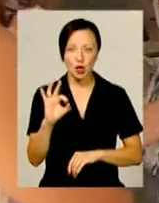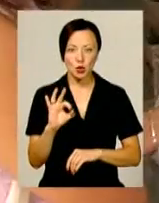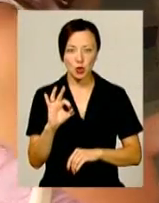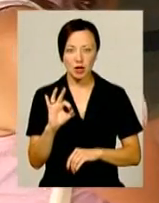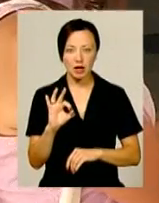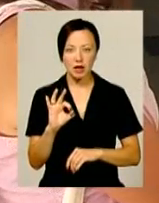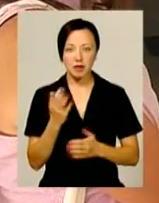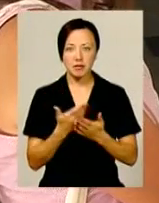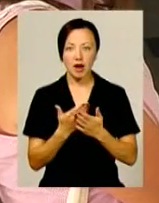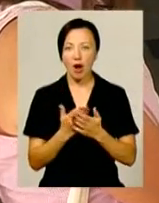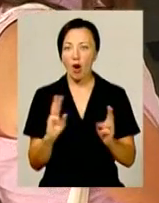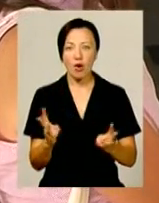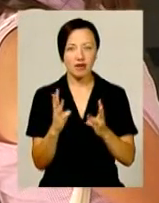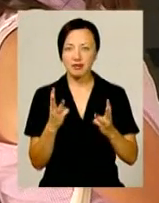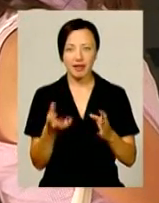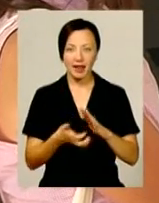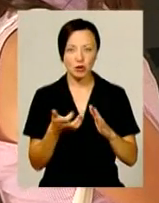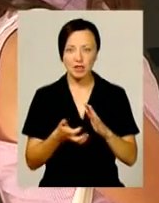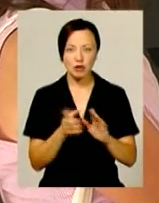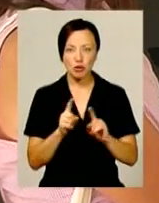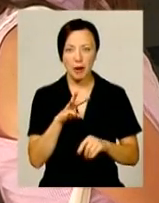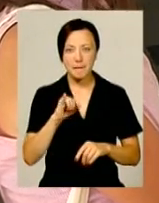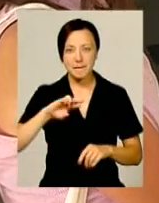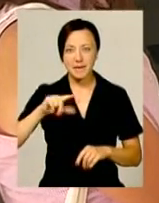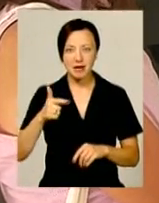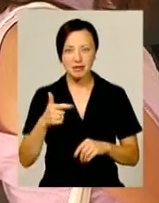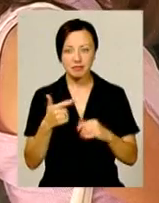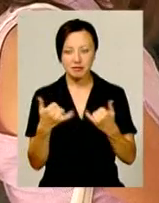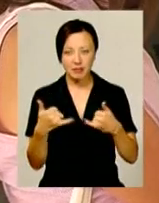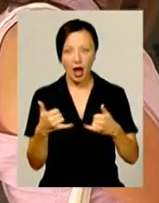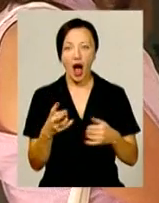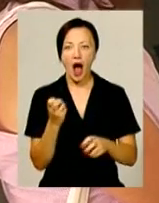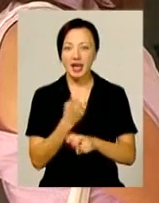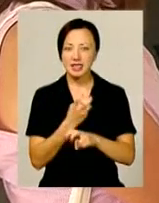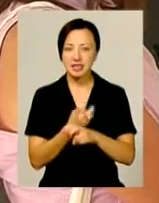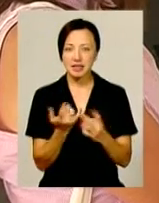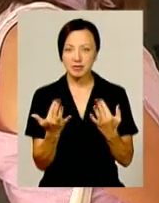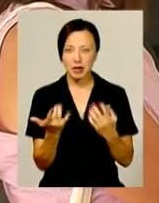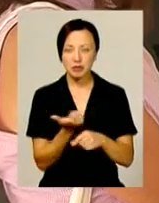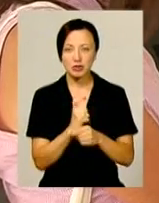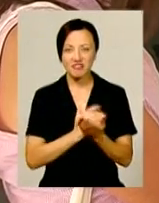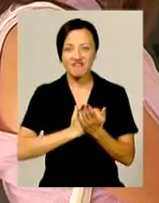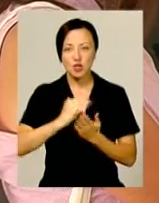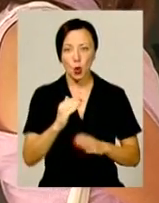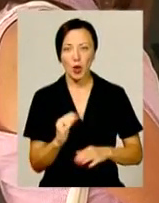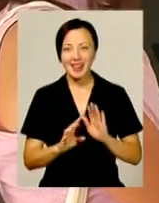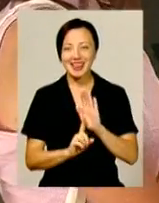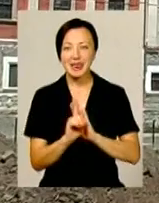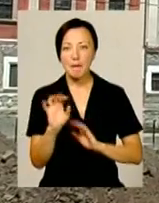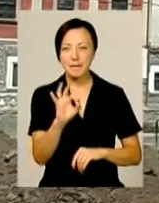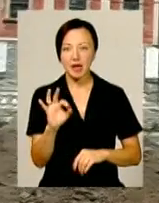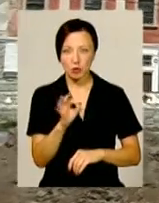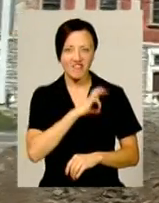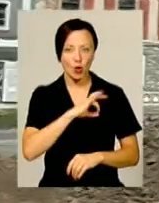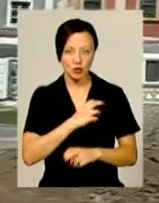дає дерево при горінні, недостатня для того, щоб виплавити мідь. Кістки при горінні дають більш високу температуру, тому саме їх використовували.